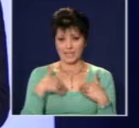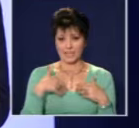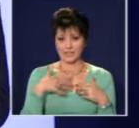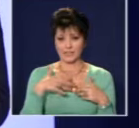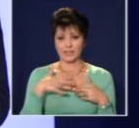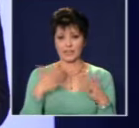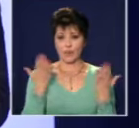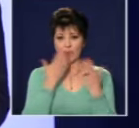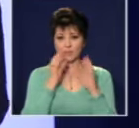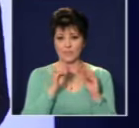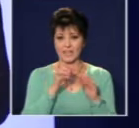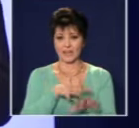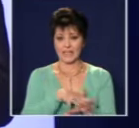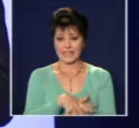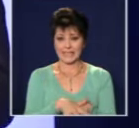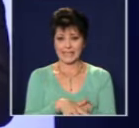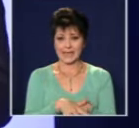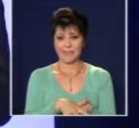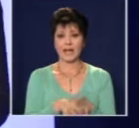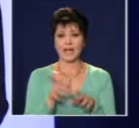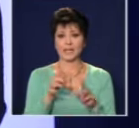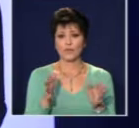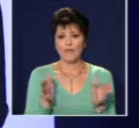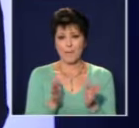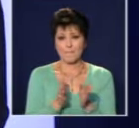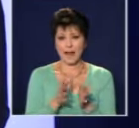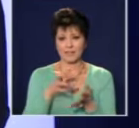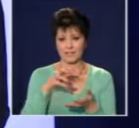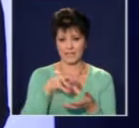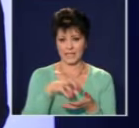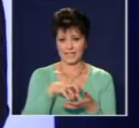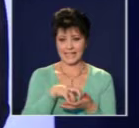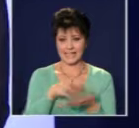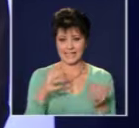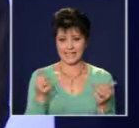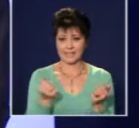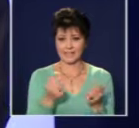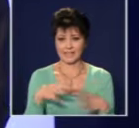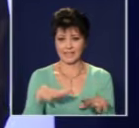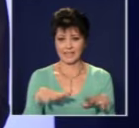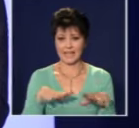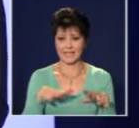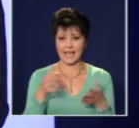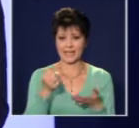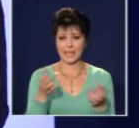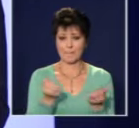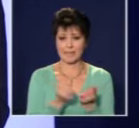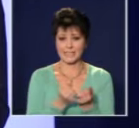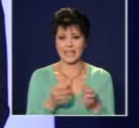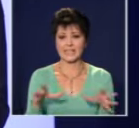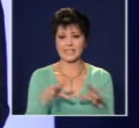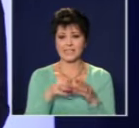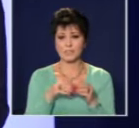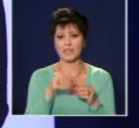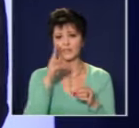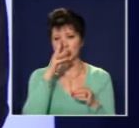не знам дали знаете, но в малки населени места в България се води на чущ език и се събират ученици от първи, втори, трети, четвърти и пети клас